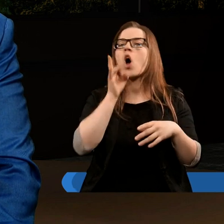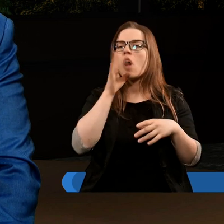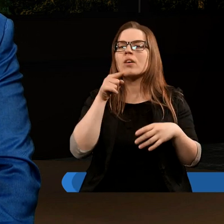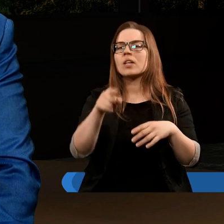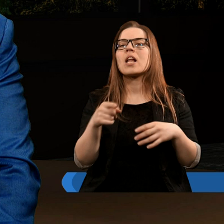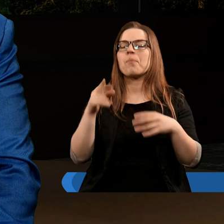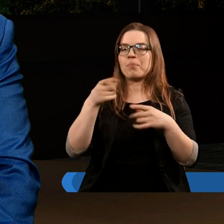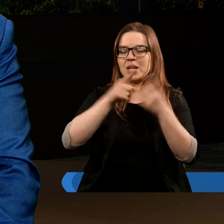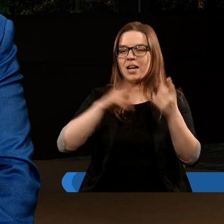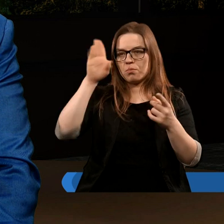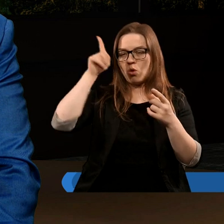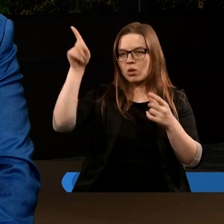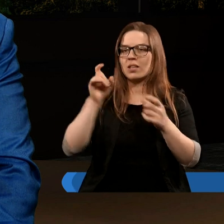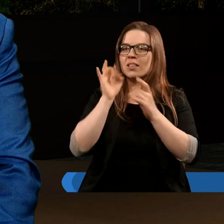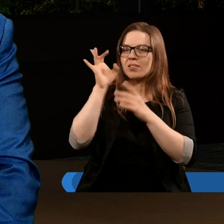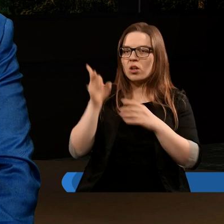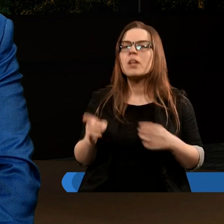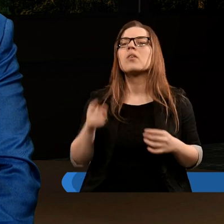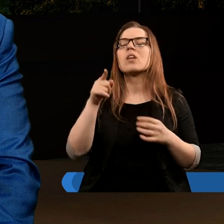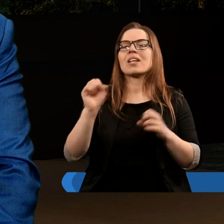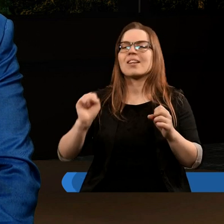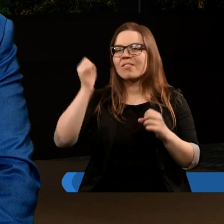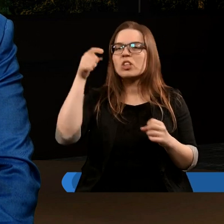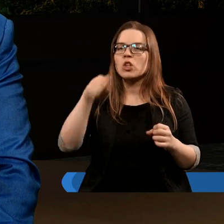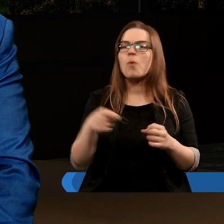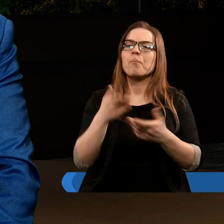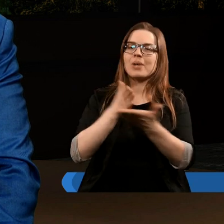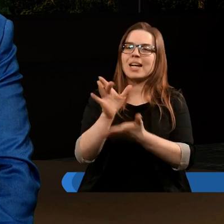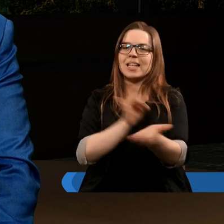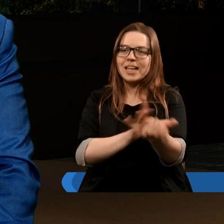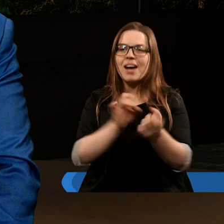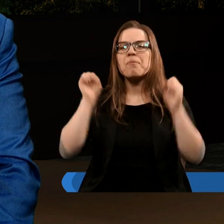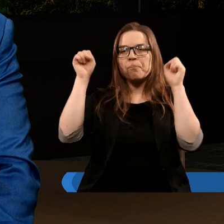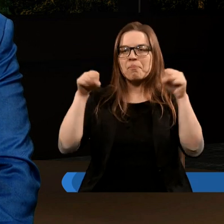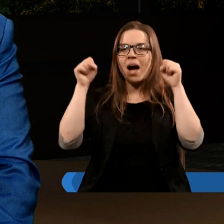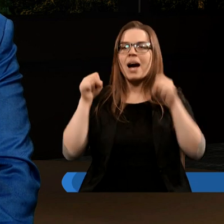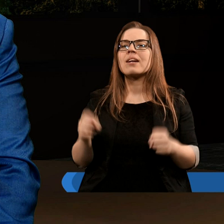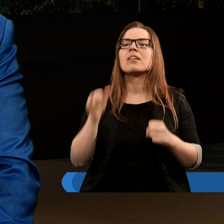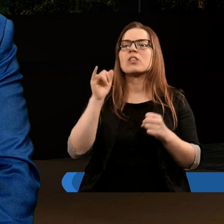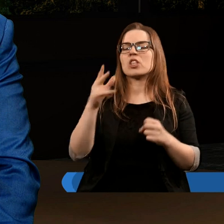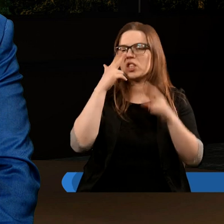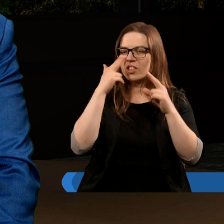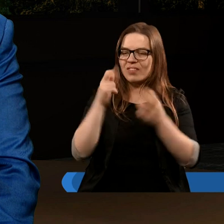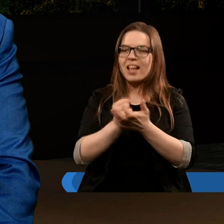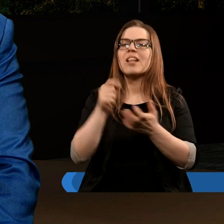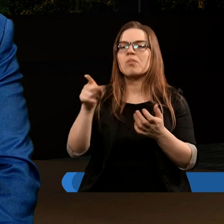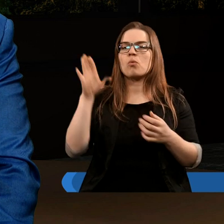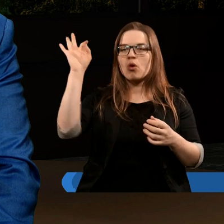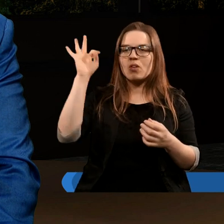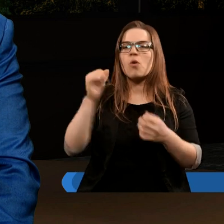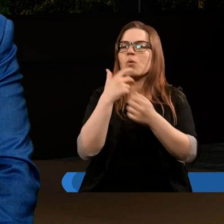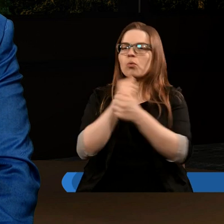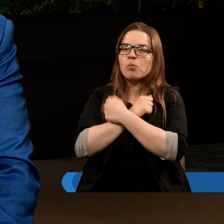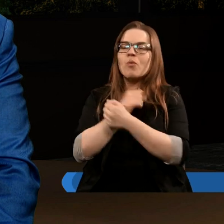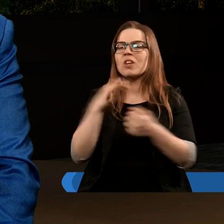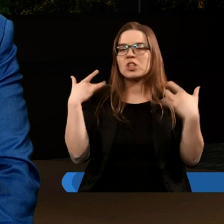oskarżał ich przed naszym Bogiem. A oni zwyciężyli go przez krew baranka i przez słowo świadectwa swojego i nie